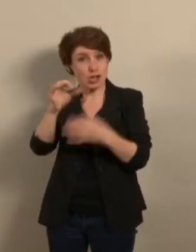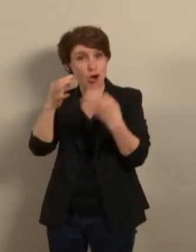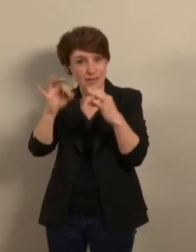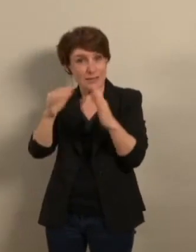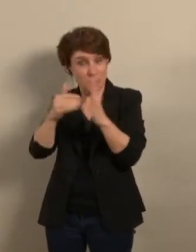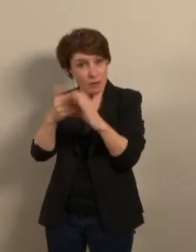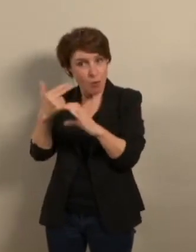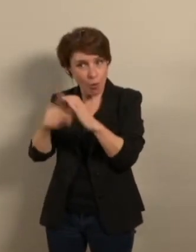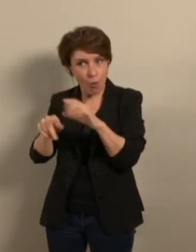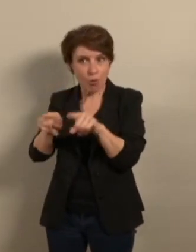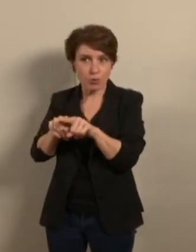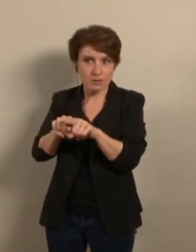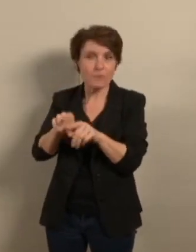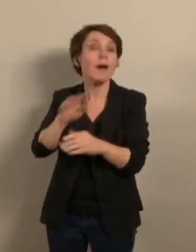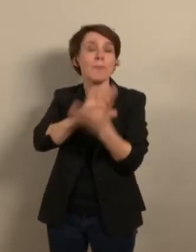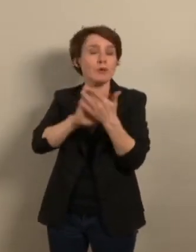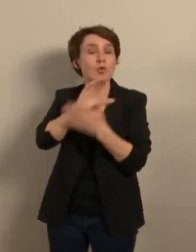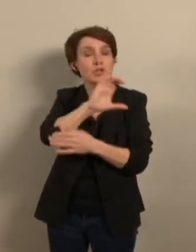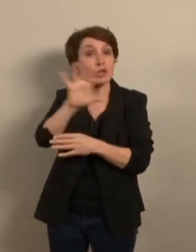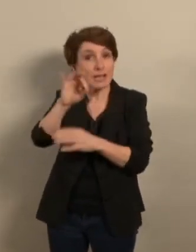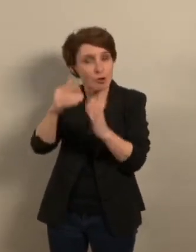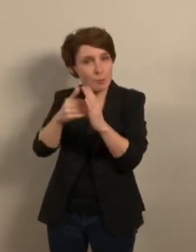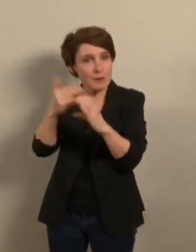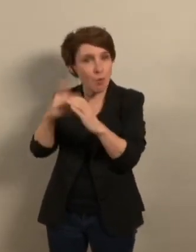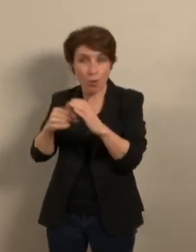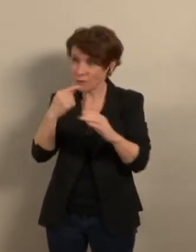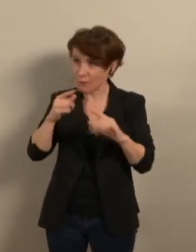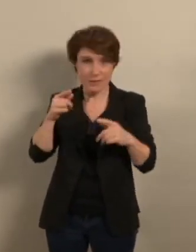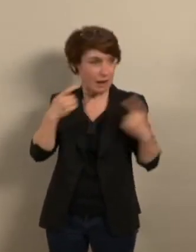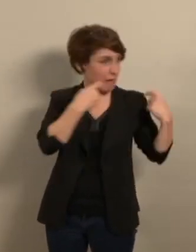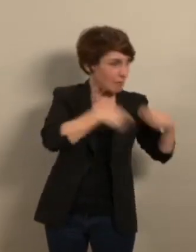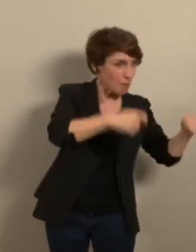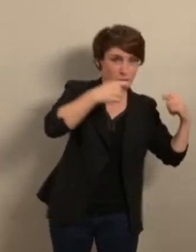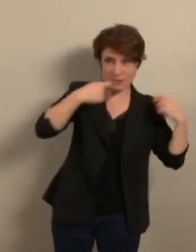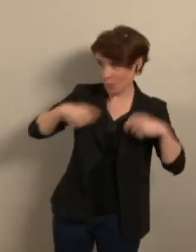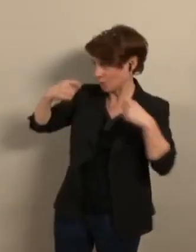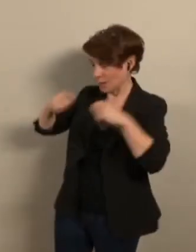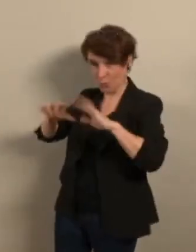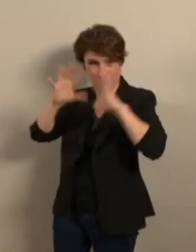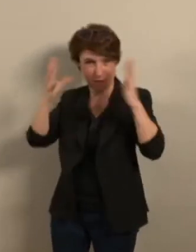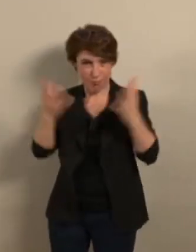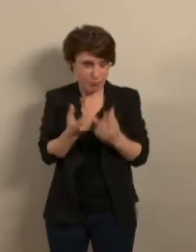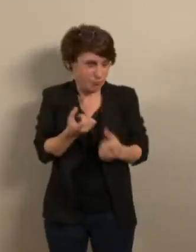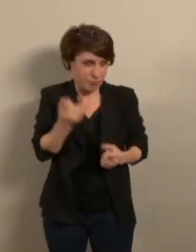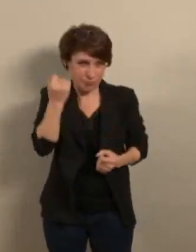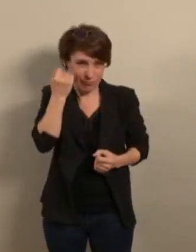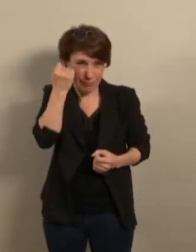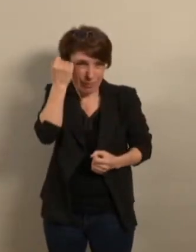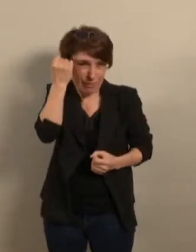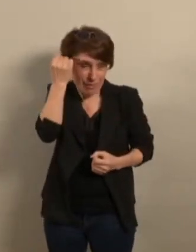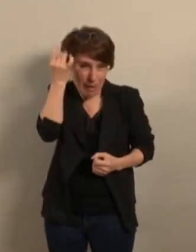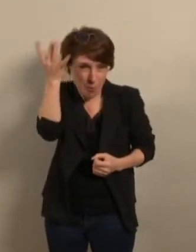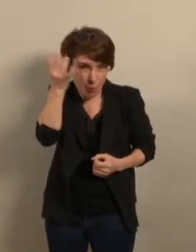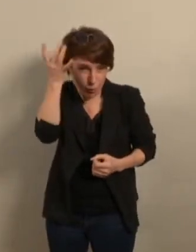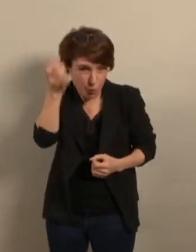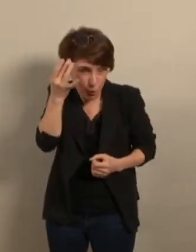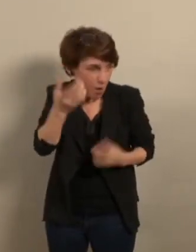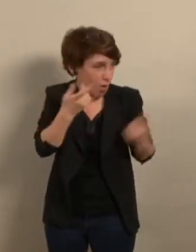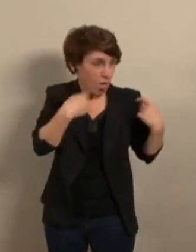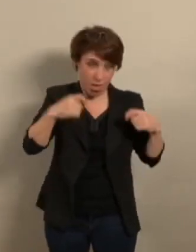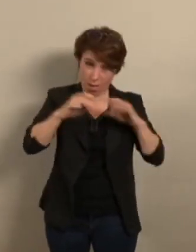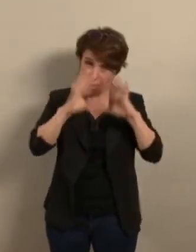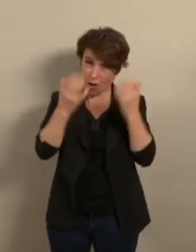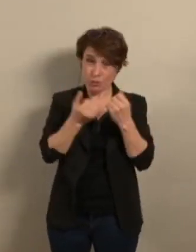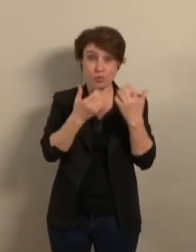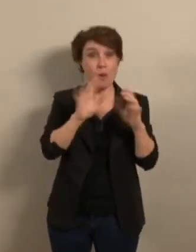grenoblois 370 000 euros, dépensés dans des gadgets complètement inutiles pour le bien-être